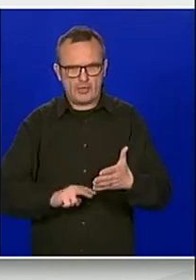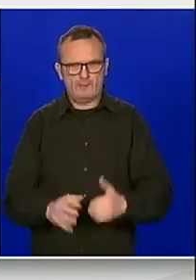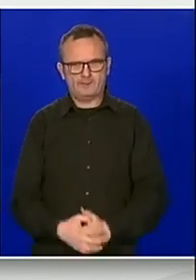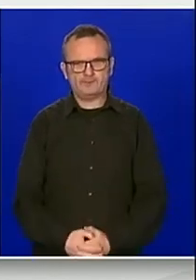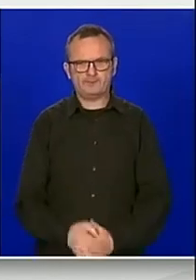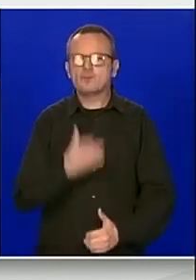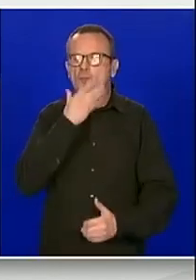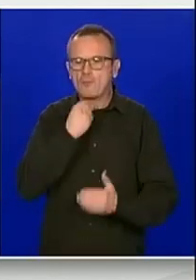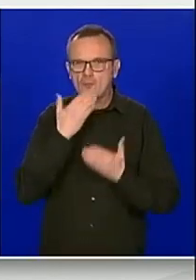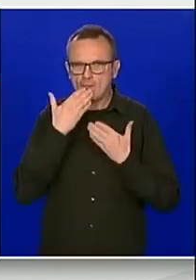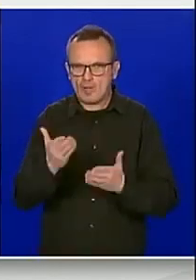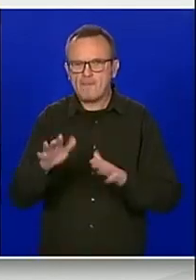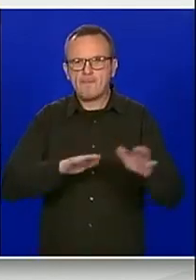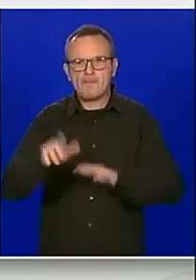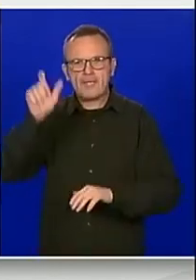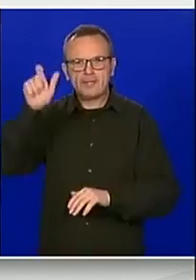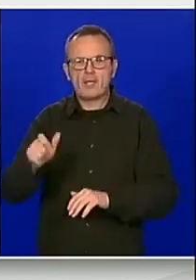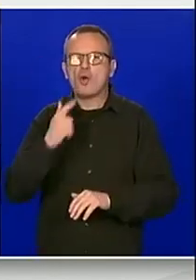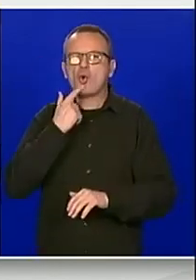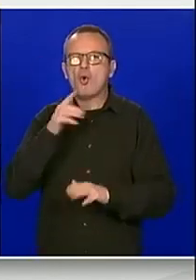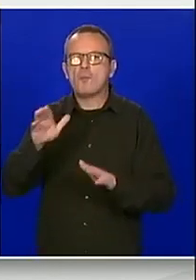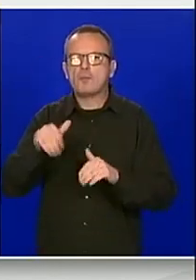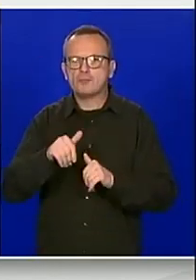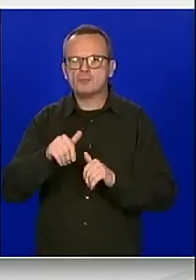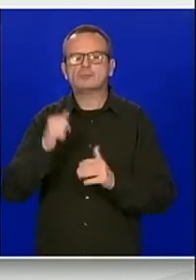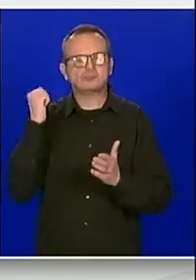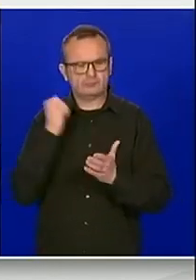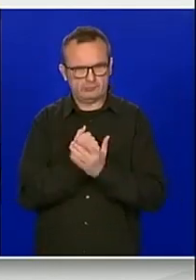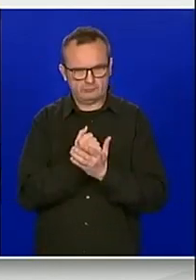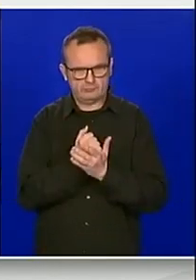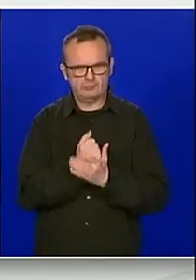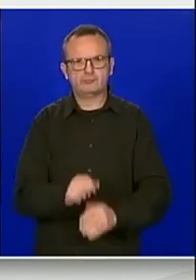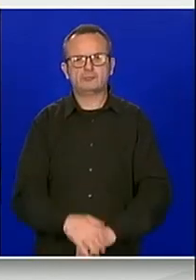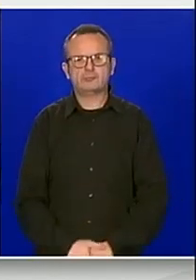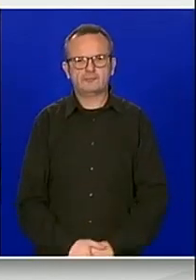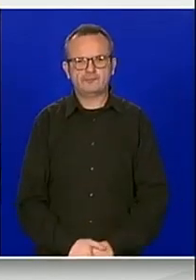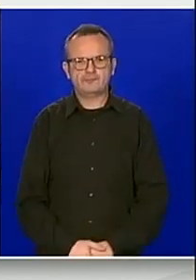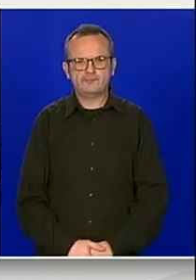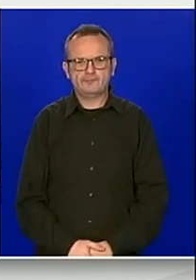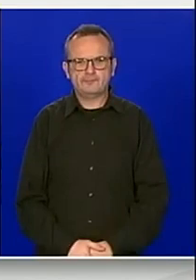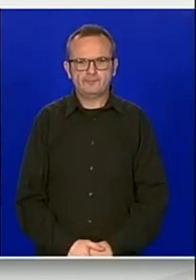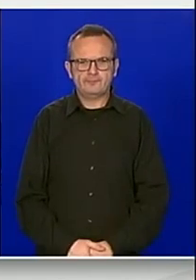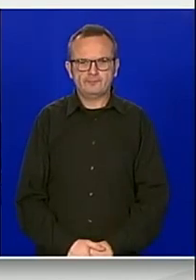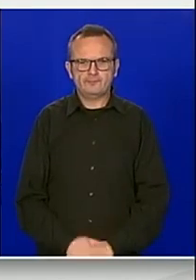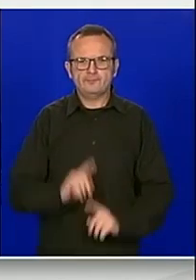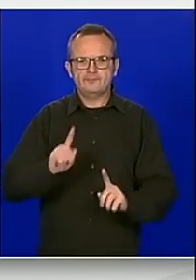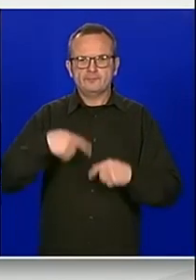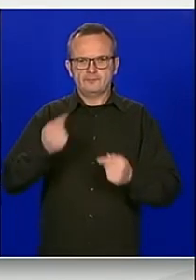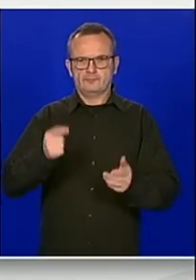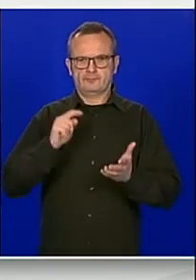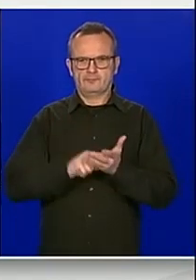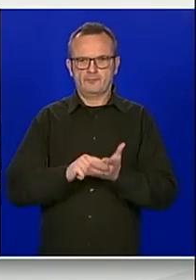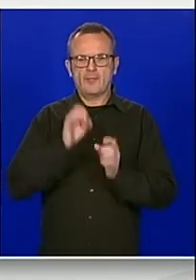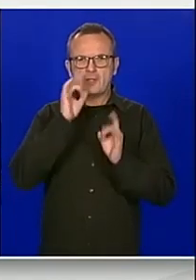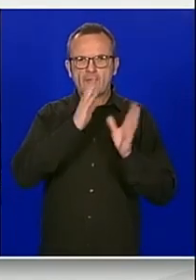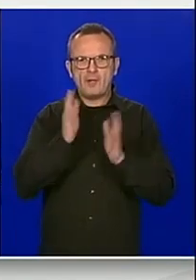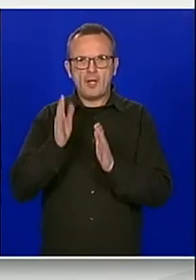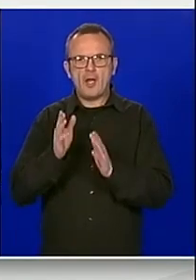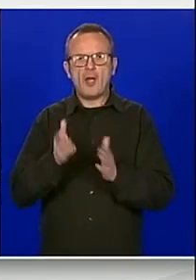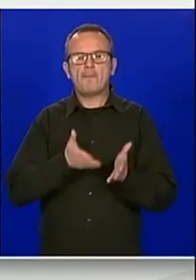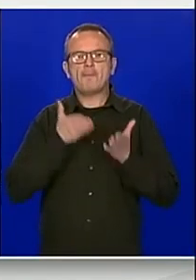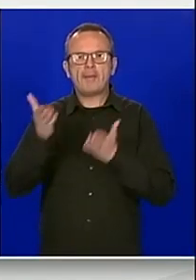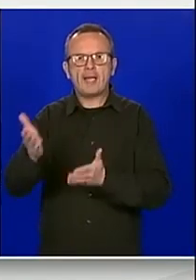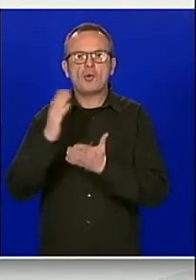Hvala vam lijepa, ministret, ko je za? Konstatiram da smo prihvatili. Sljedeća točka dnevnog reda je nacret